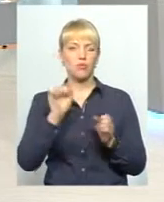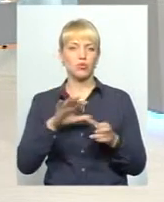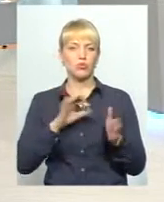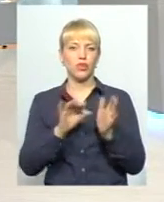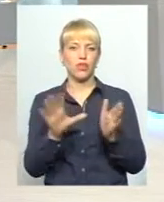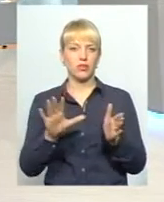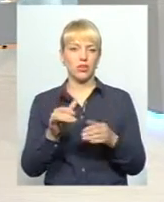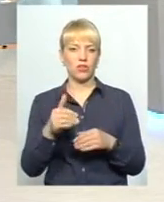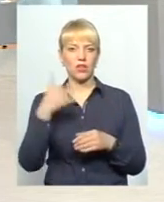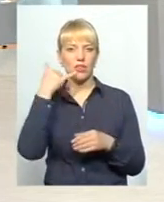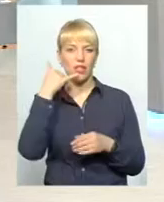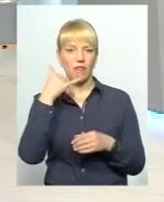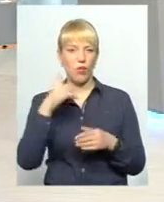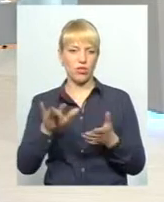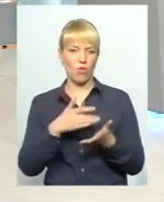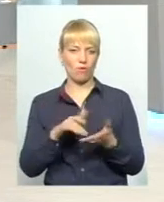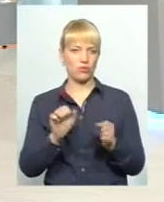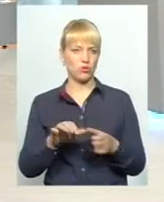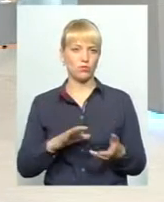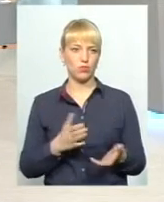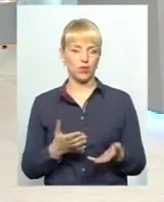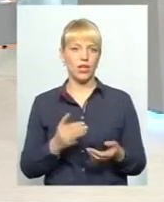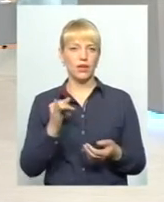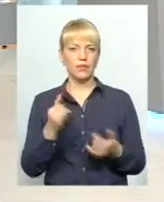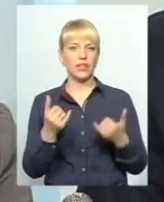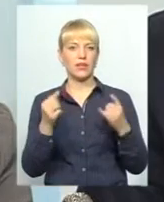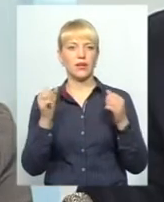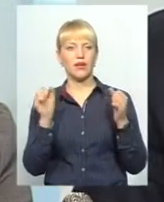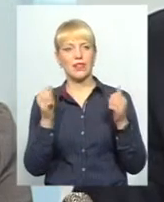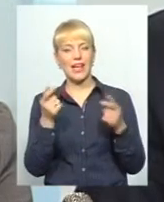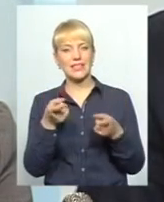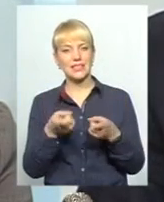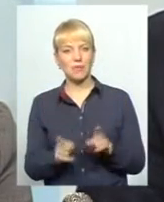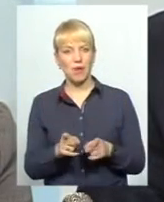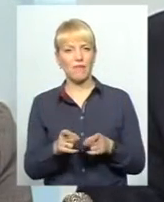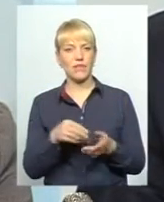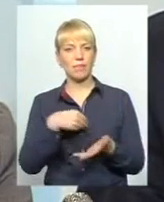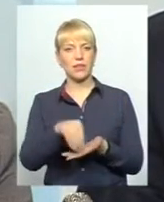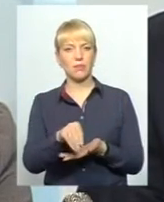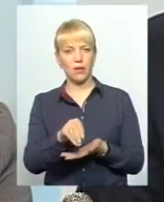телефонний офіс в нас йде далі. І насправді придбання